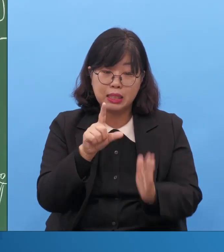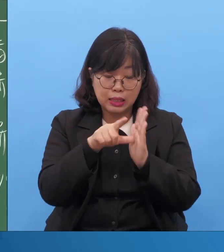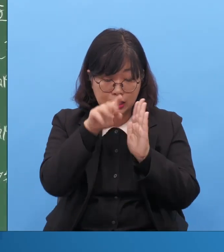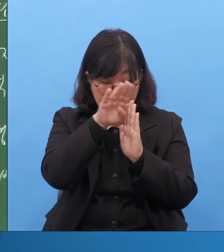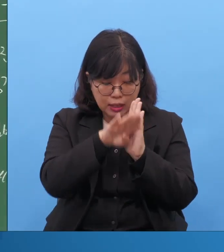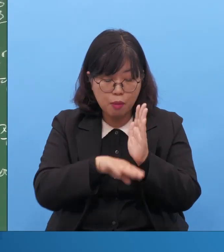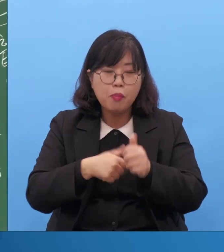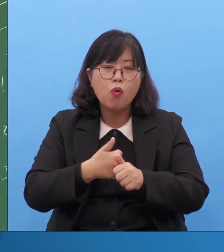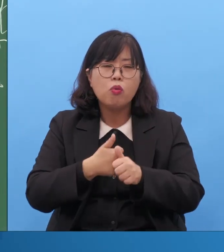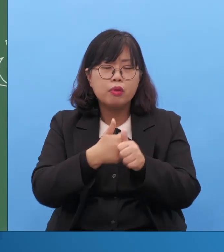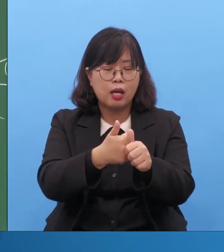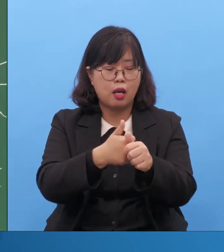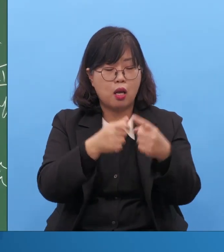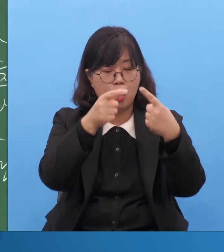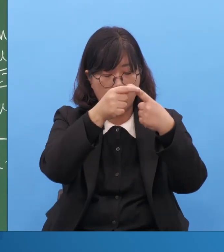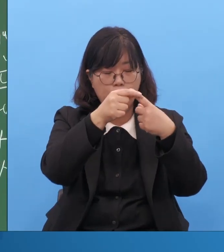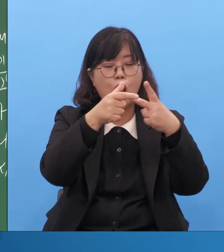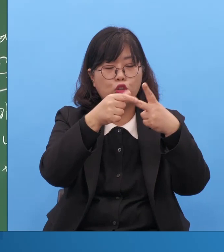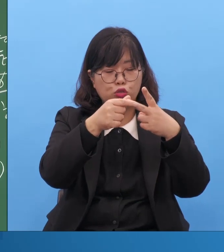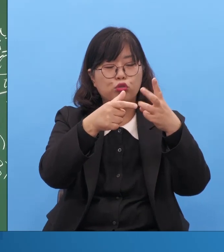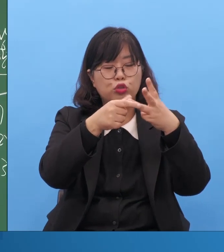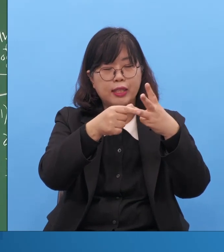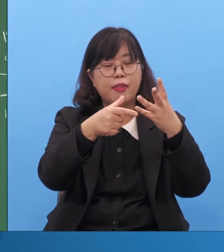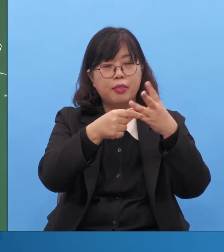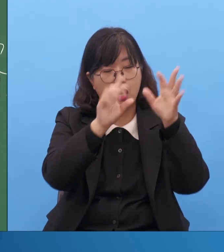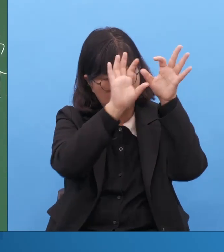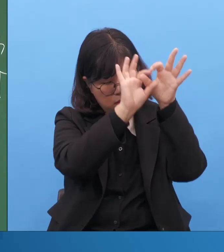이렇게 연결이 되어지는 게 정상입니다.